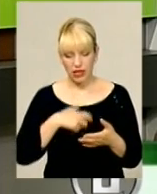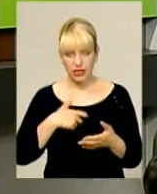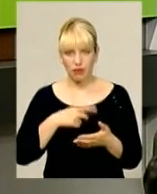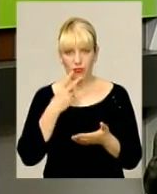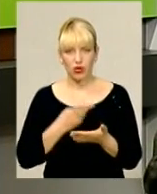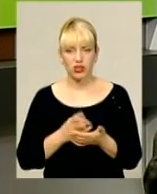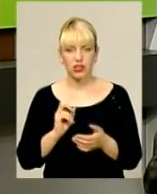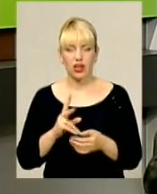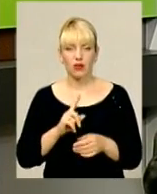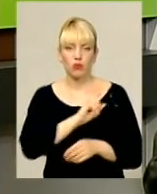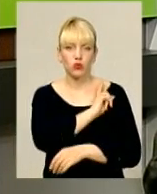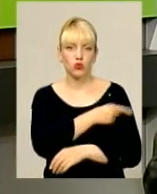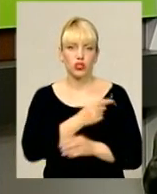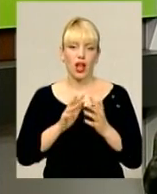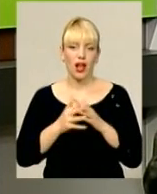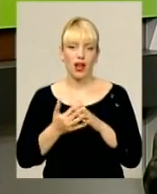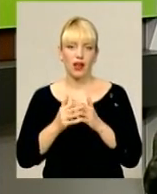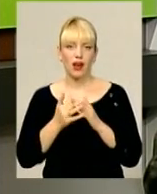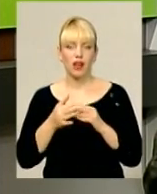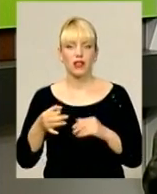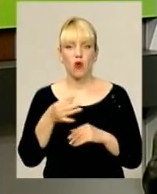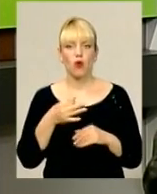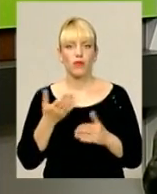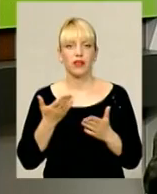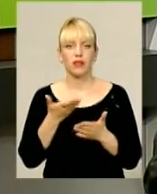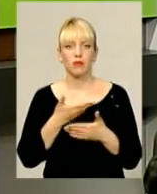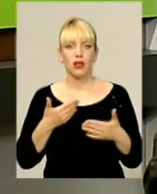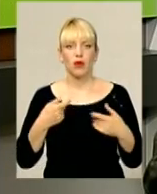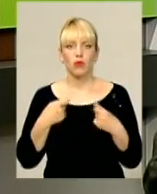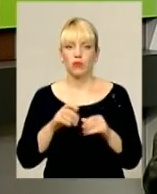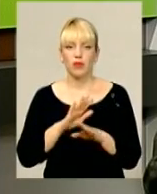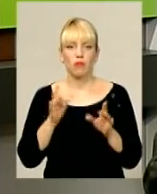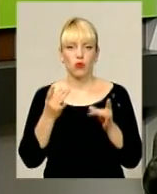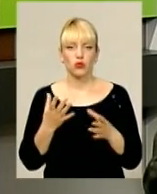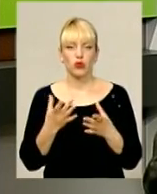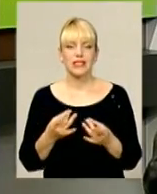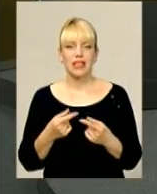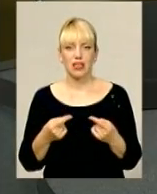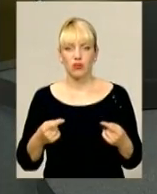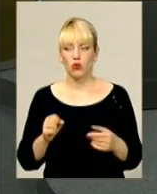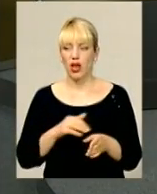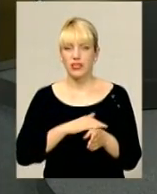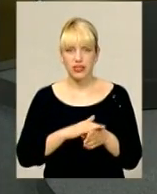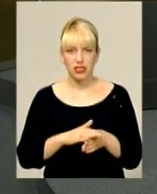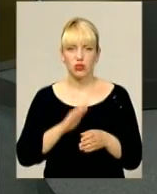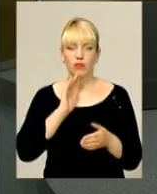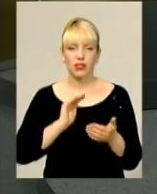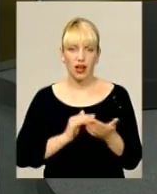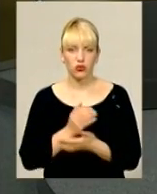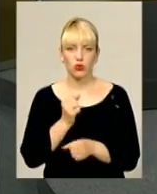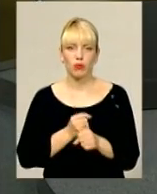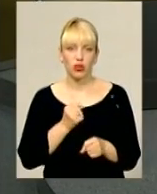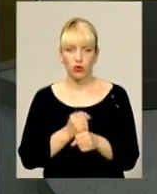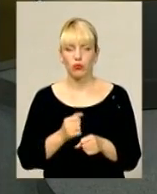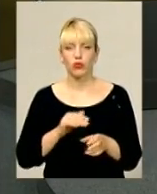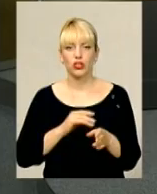потужна аграрна область, яку ми не просто продаємо сировину, а ми здійснюємо якісну переробку